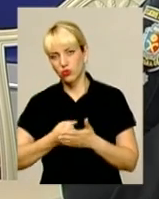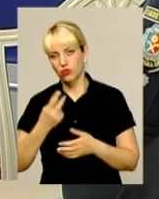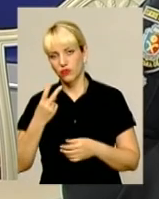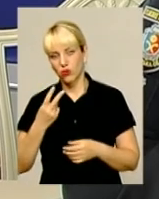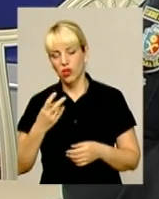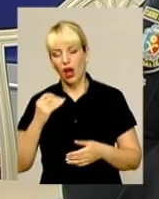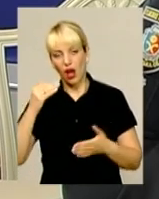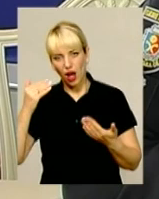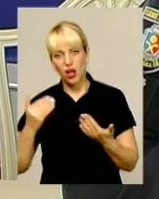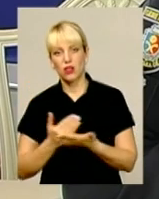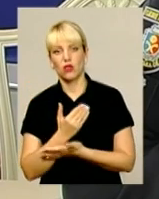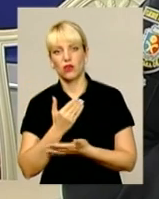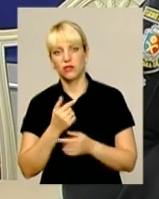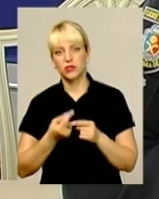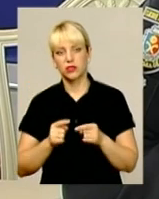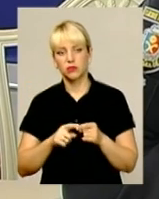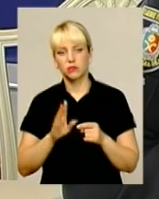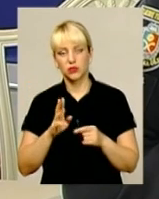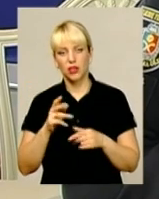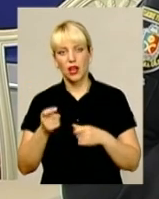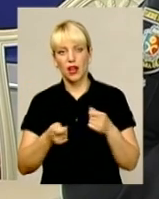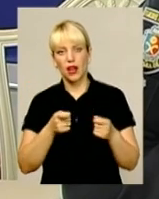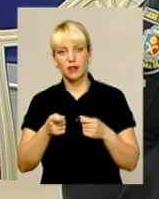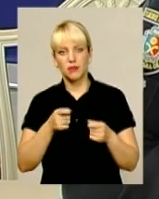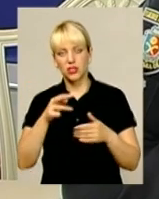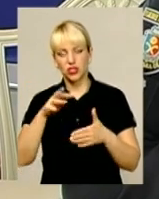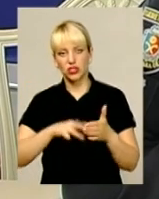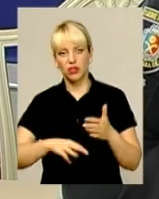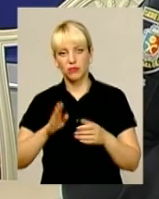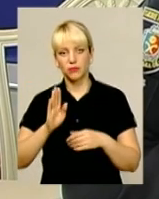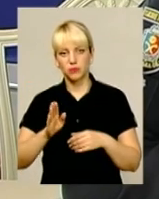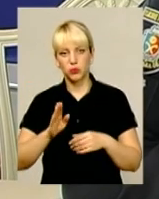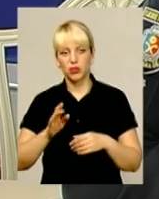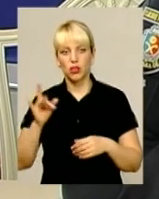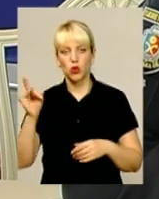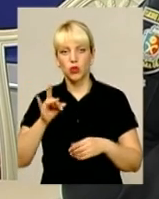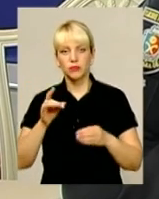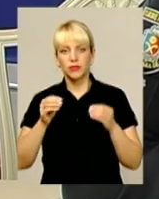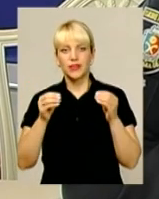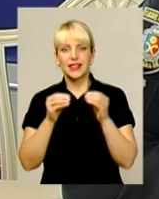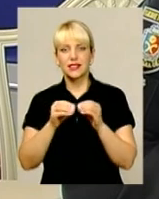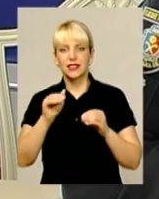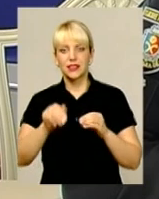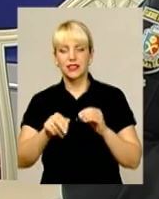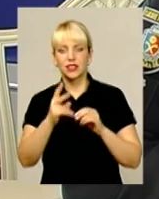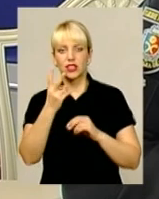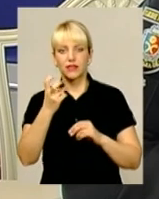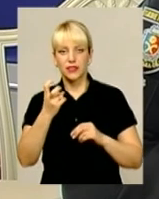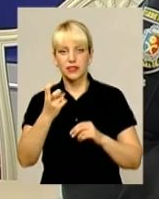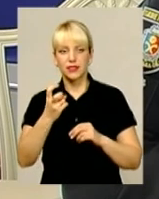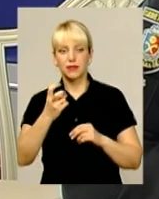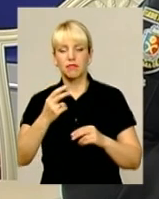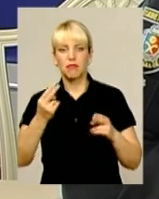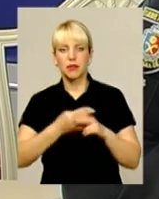новому, виходить, адміністративний штраф йде у розмірі 10 тисяч 200 гривень з одночасним